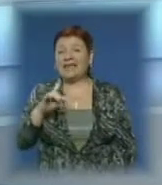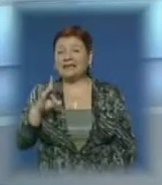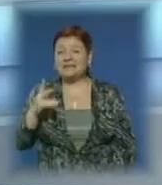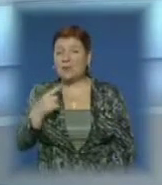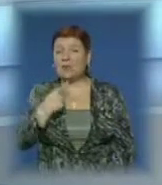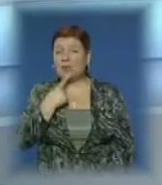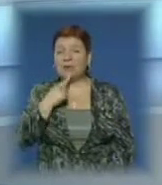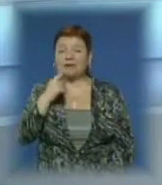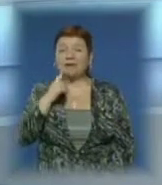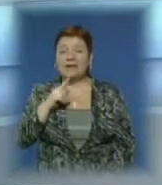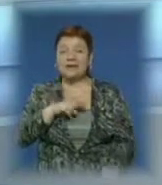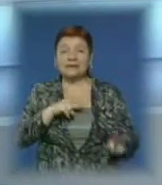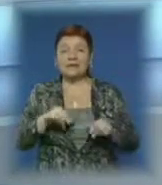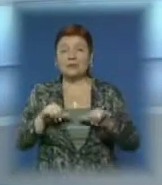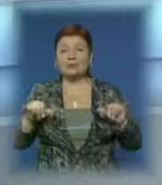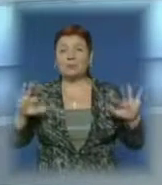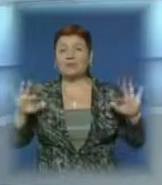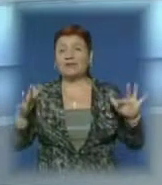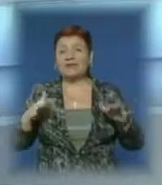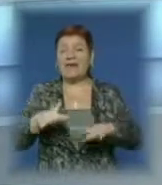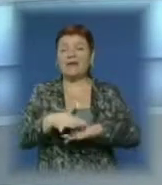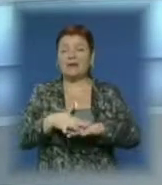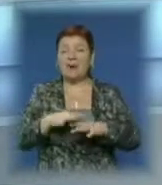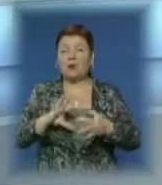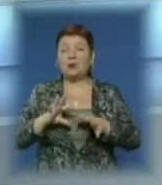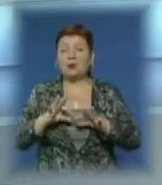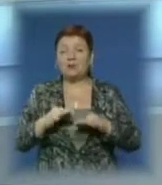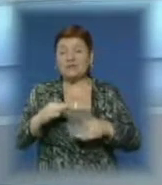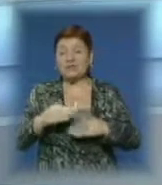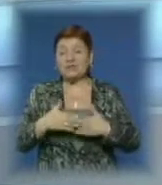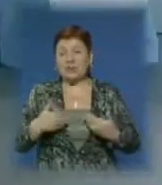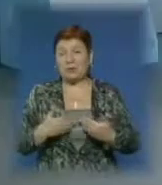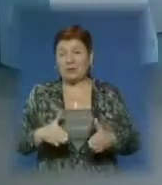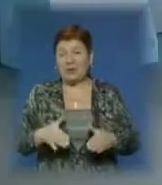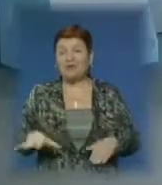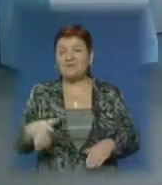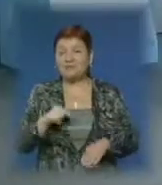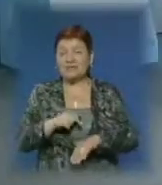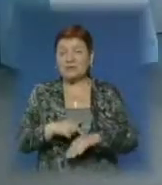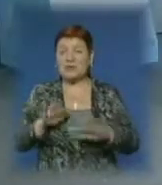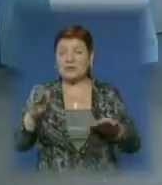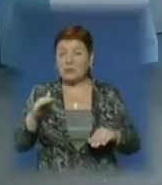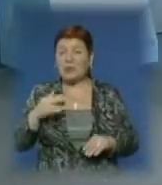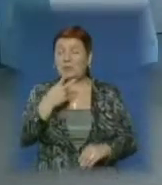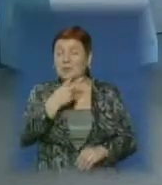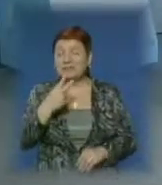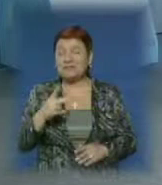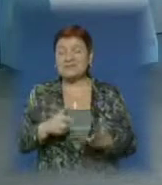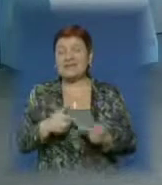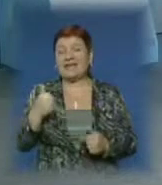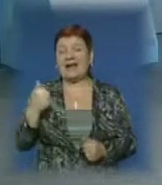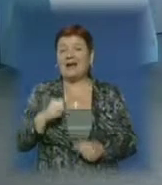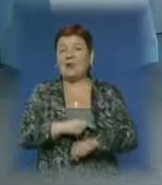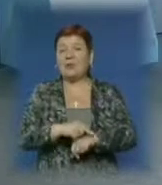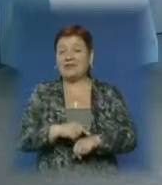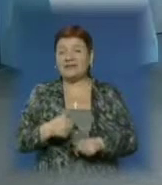смакувати медом та стежити за розвитком подій на ярмарку подробиців вже у вечірньому випуску. Ось і все на цю годину, побачимося вже за кілька годин